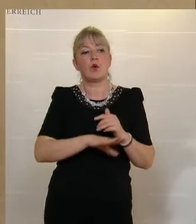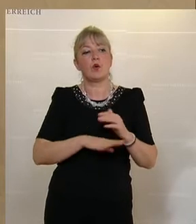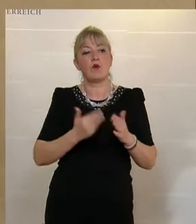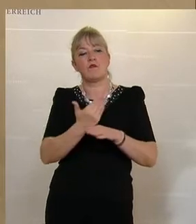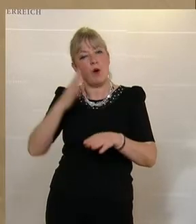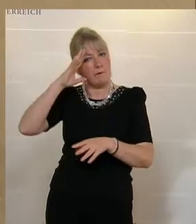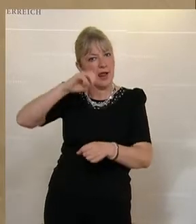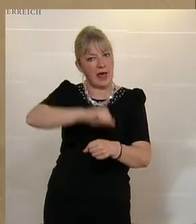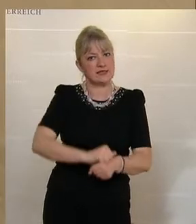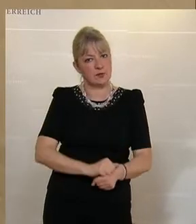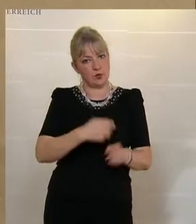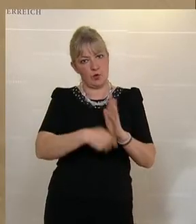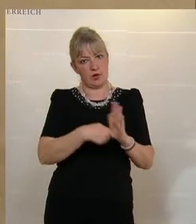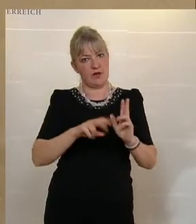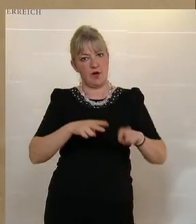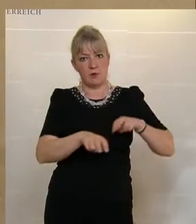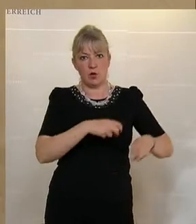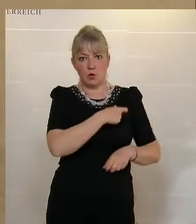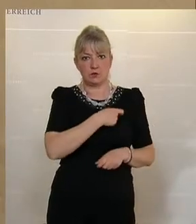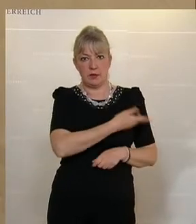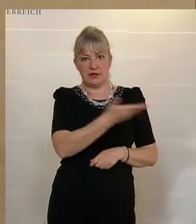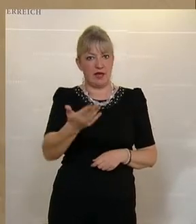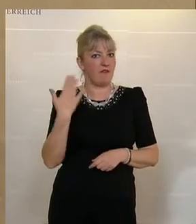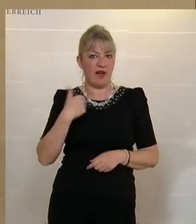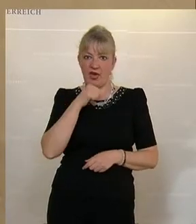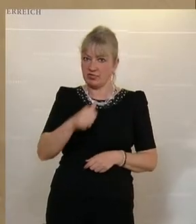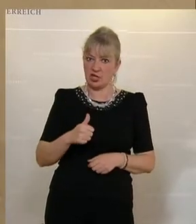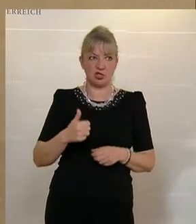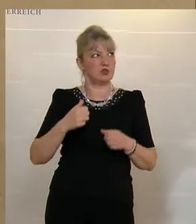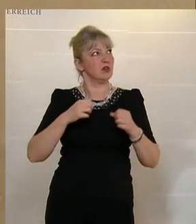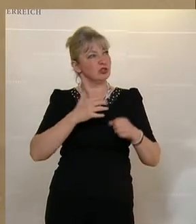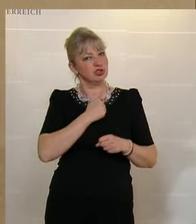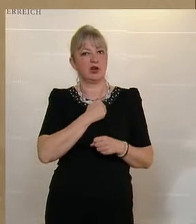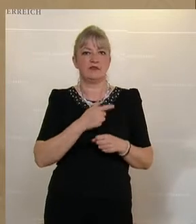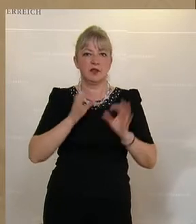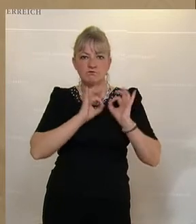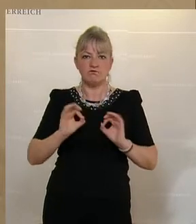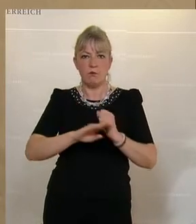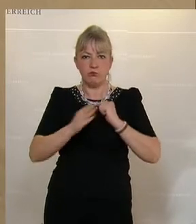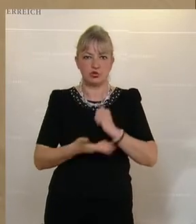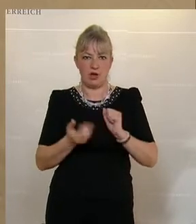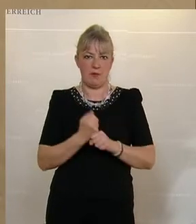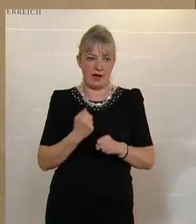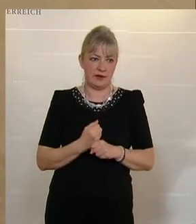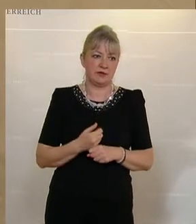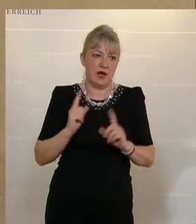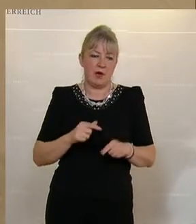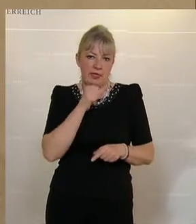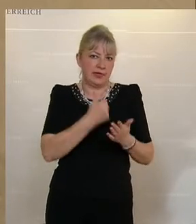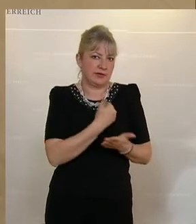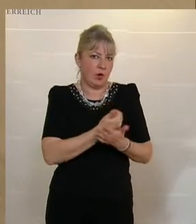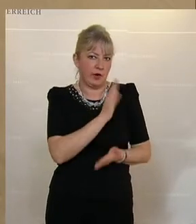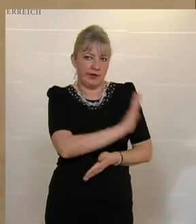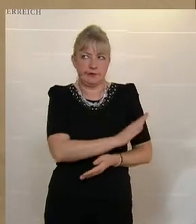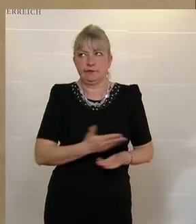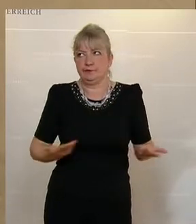Vorbelastungen, weil die Regierungsparteien nicht in der Lage sind, ordentlich zu budgetieren. Aber das ist nichts Neues,